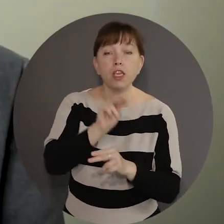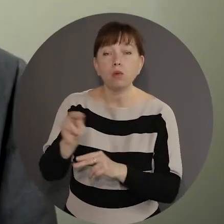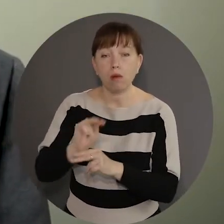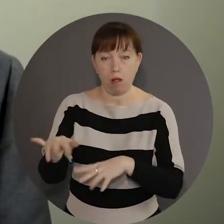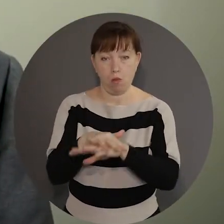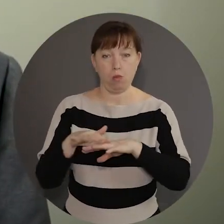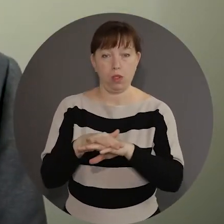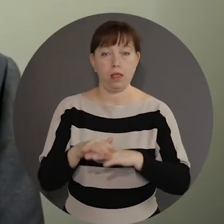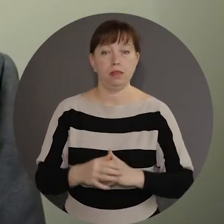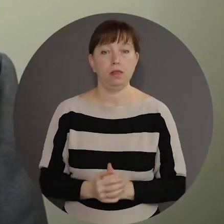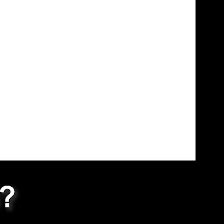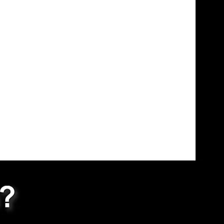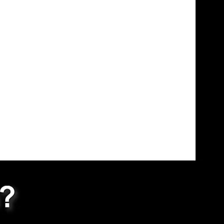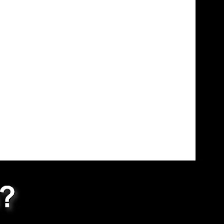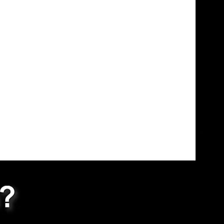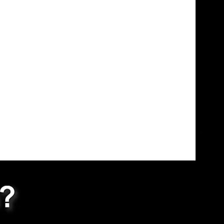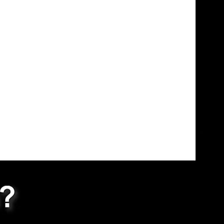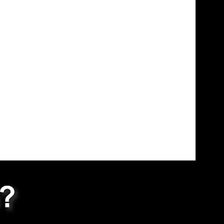pentru a educa populația.